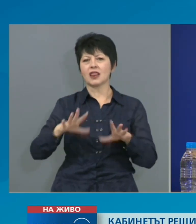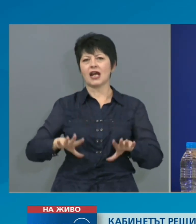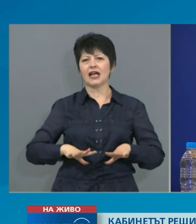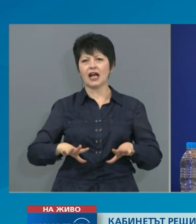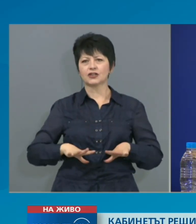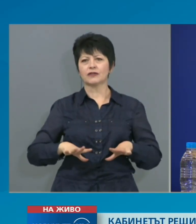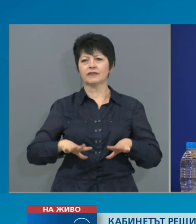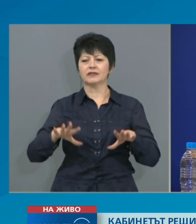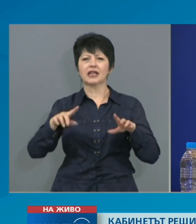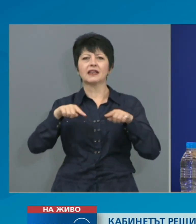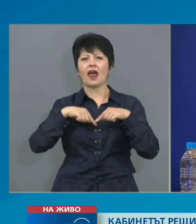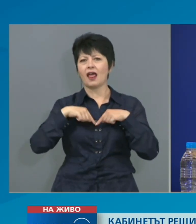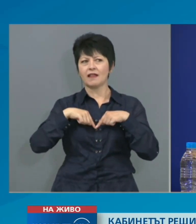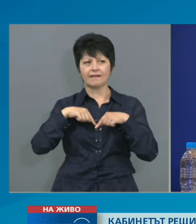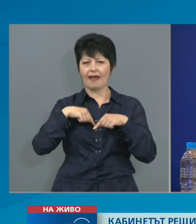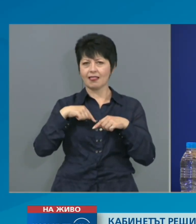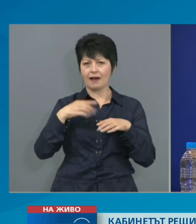съдопроизводство.